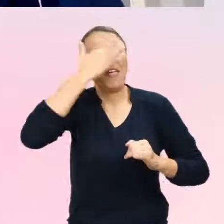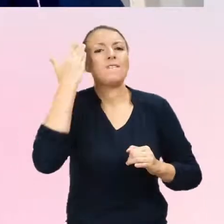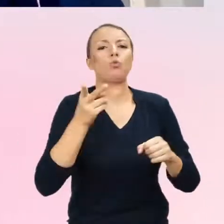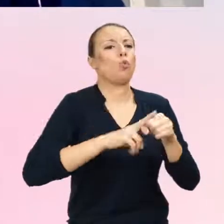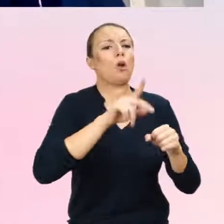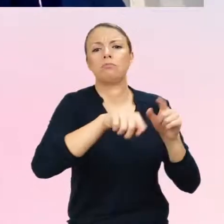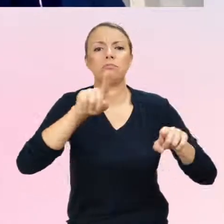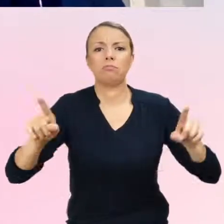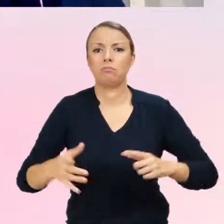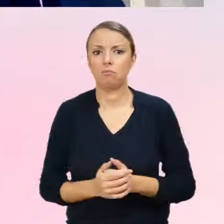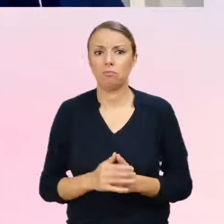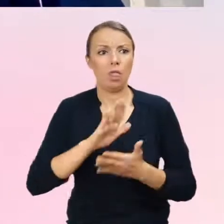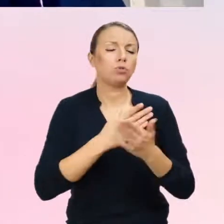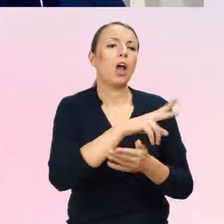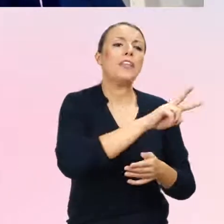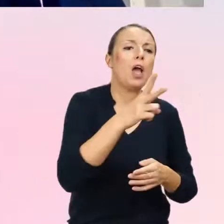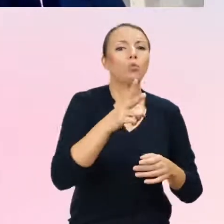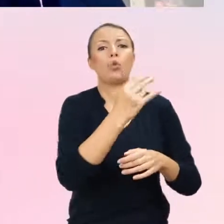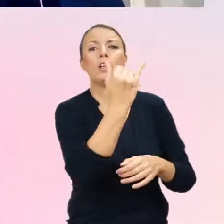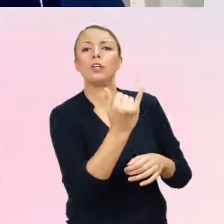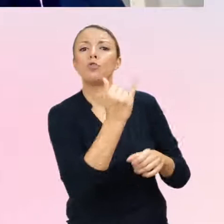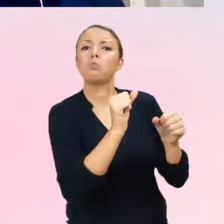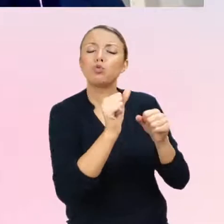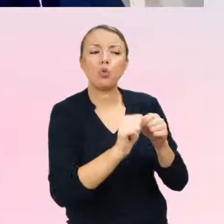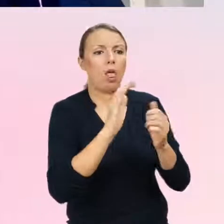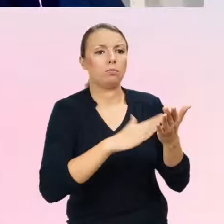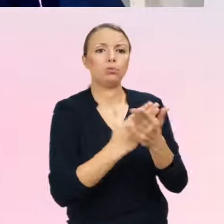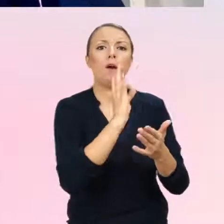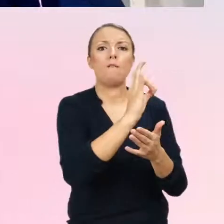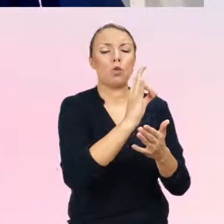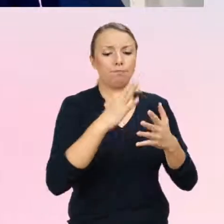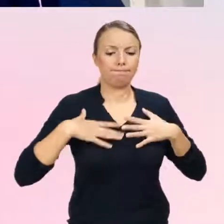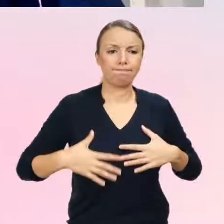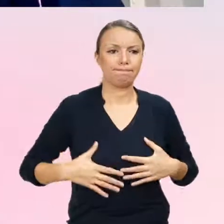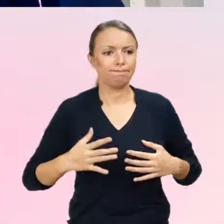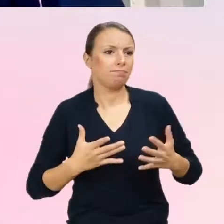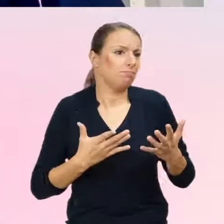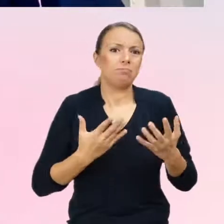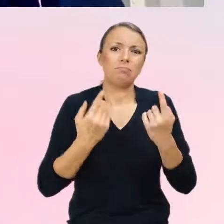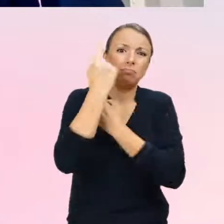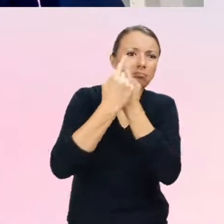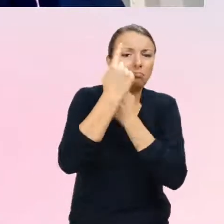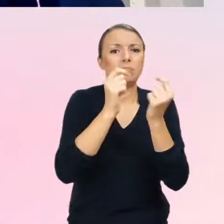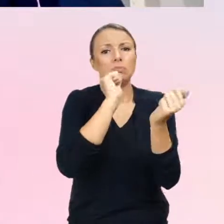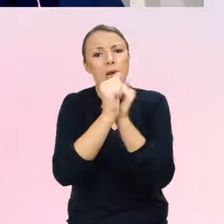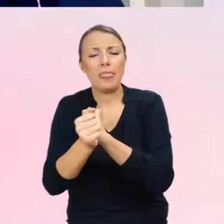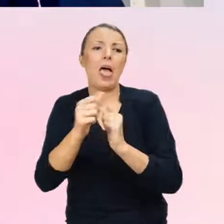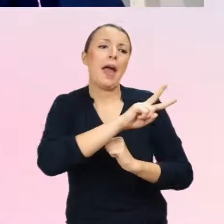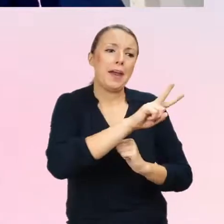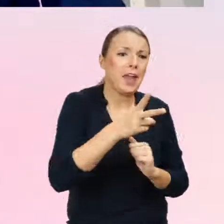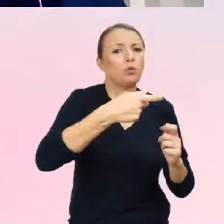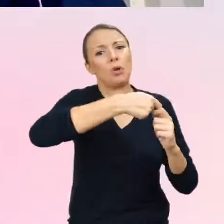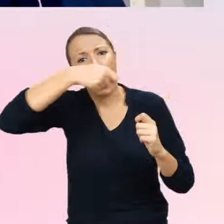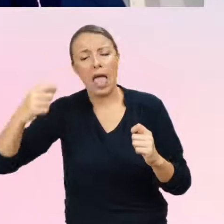niezgodność płci do dorosłości, a u którego nie, my nie jesteśmy w stanie na podstawie żadnych kryteriów tego wiedzieć, tak?